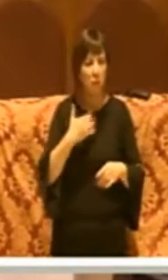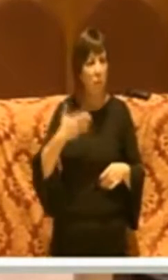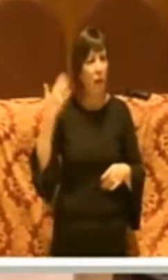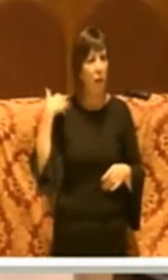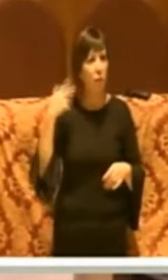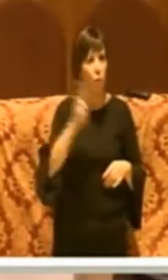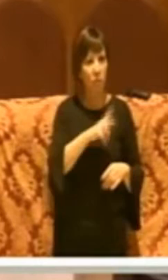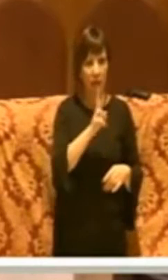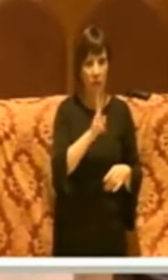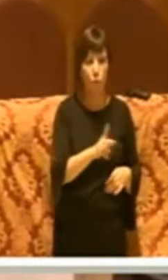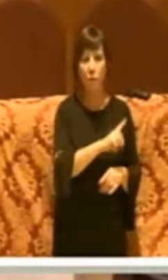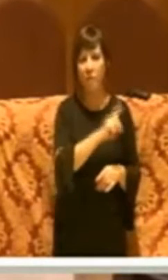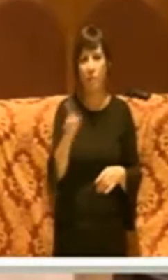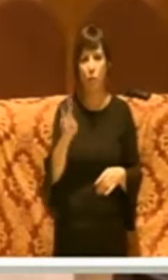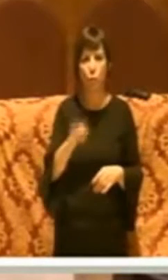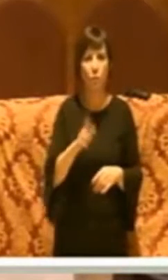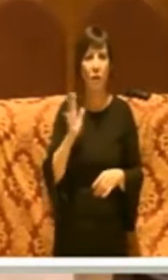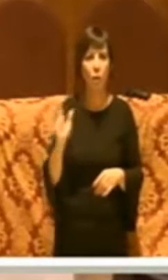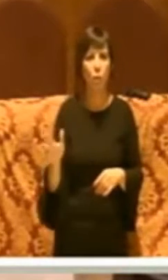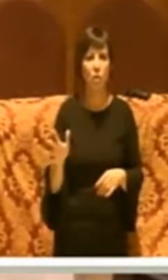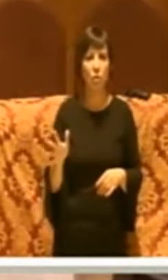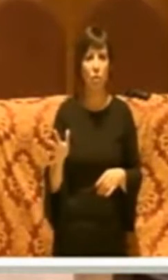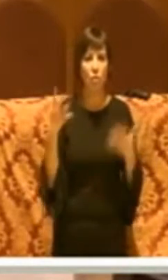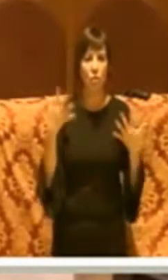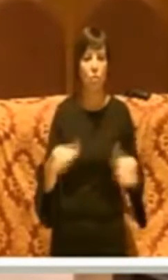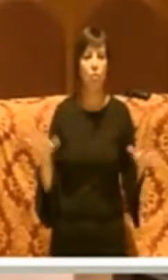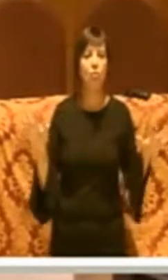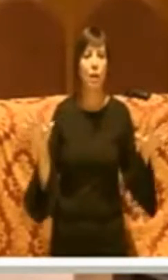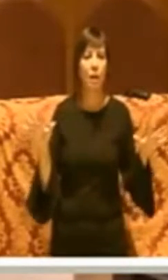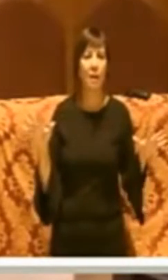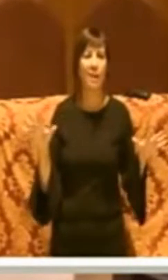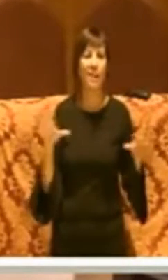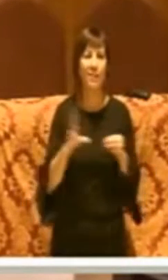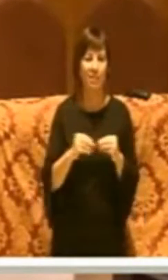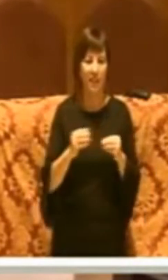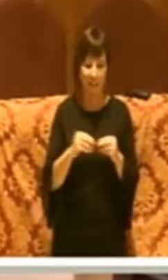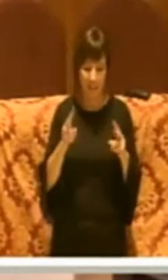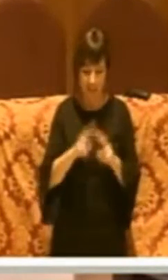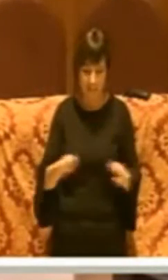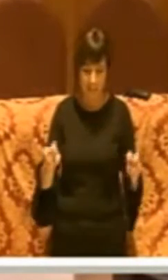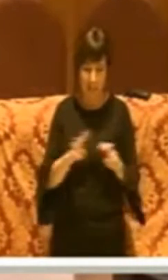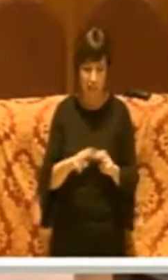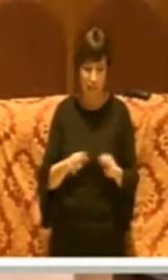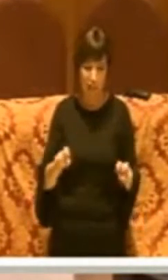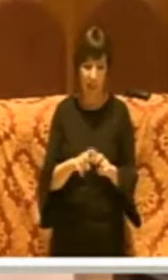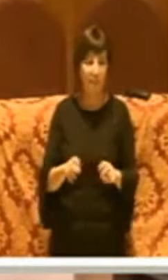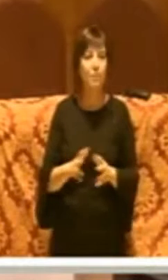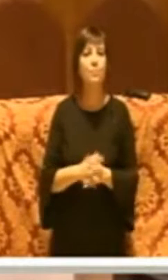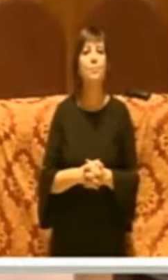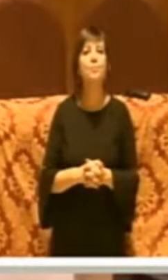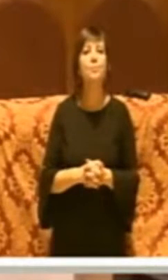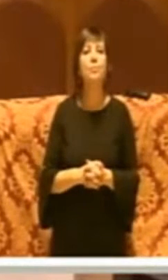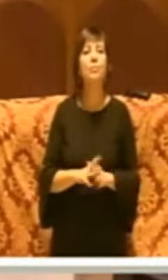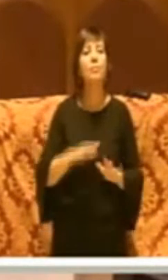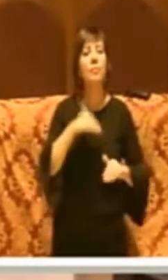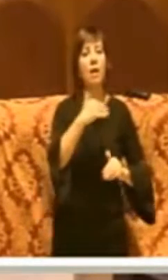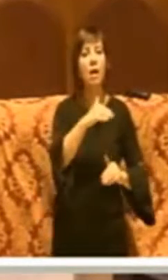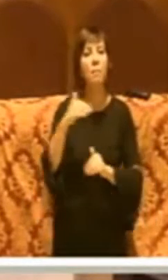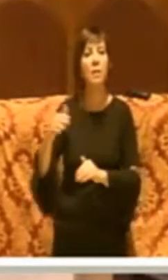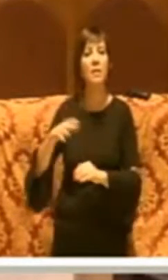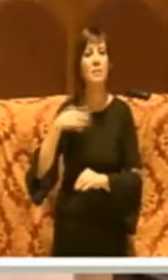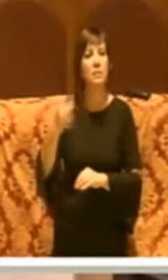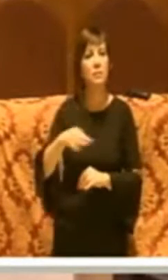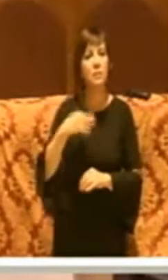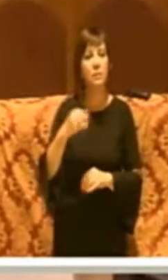proprio al 2015 è stata svolta l'indagine, appalti che spesse volte venivano